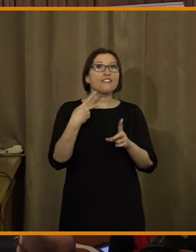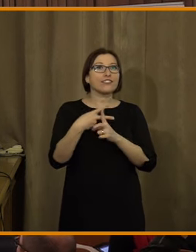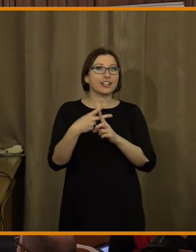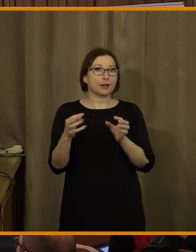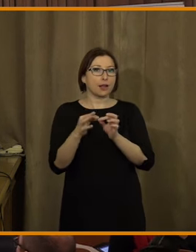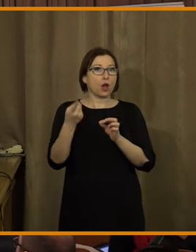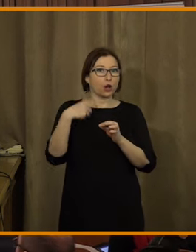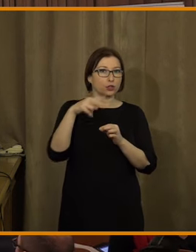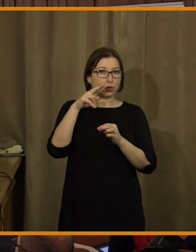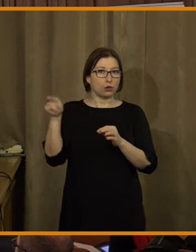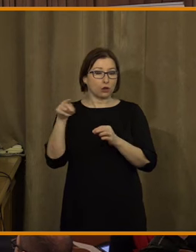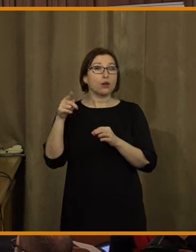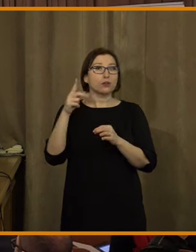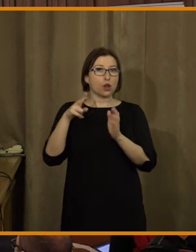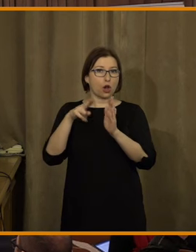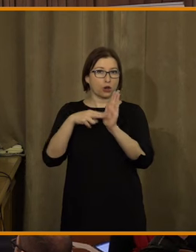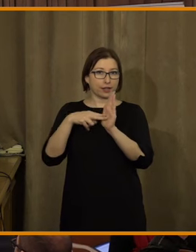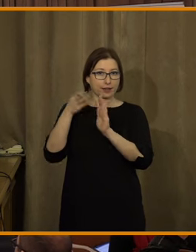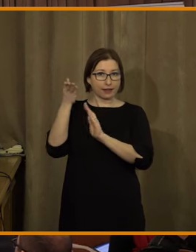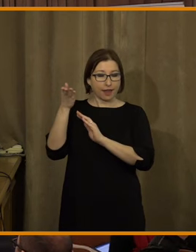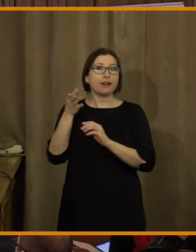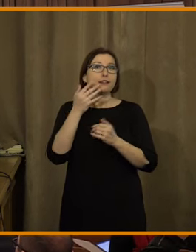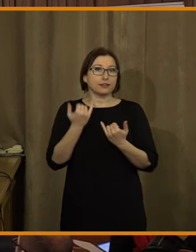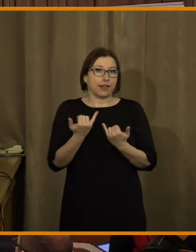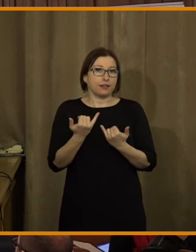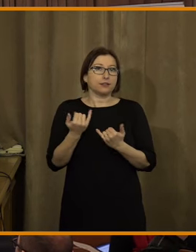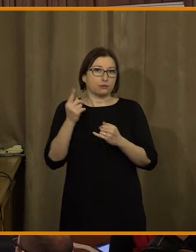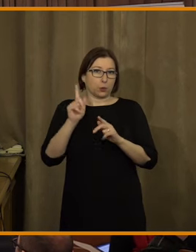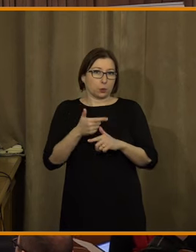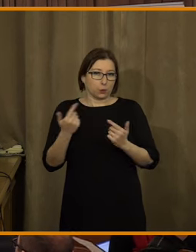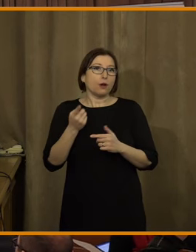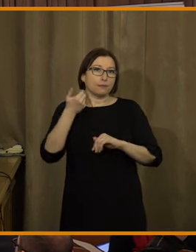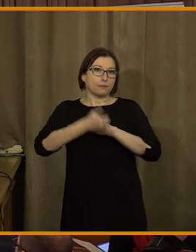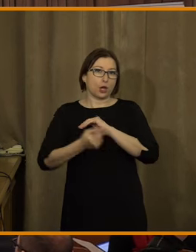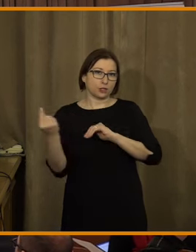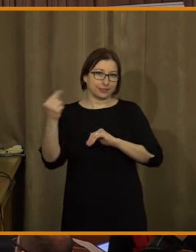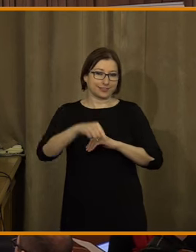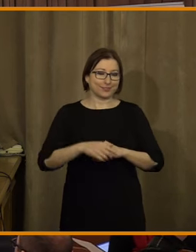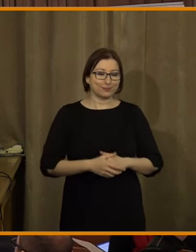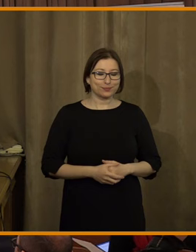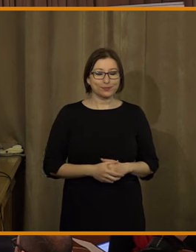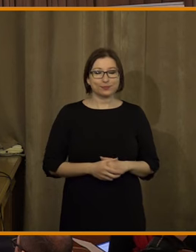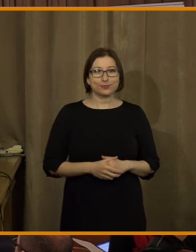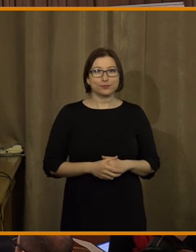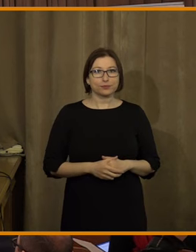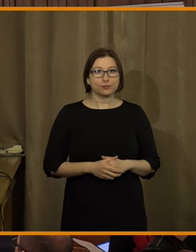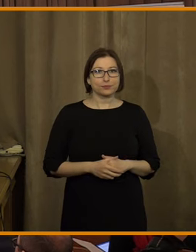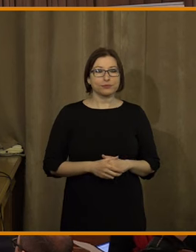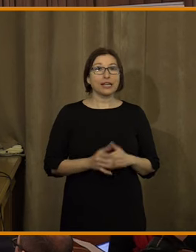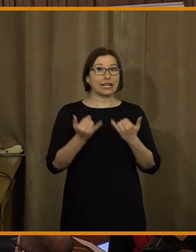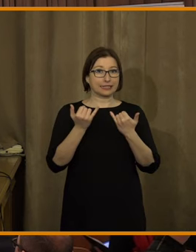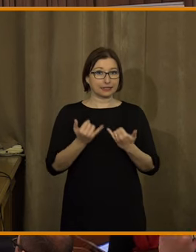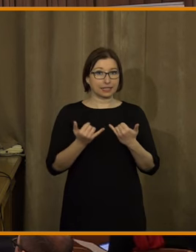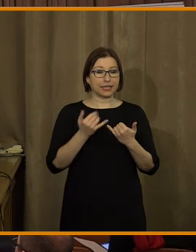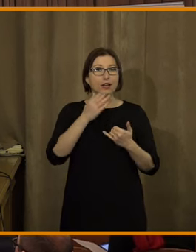Blennings, Electronics for PostNorge, který tedy dorazí, jak jsem říkal, později. Tak a teď už